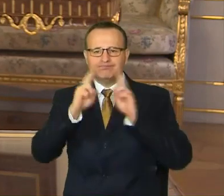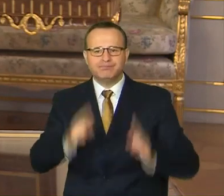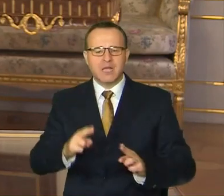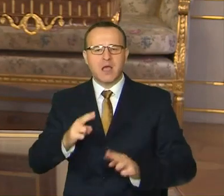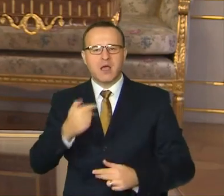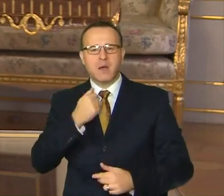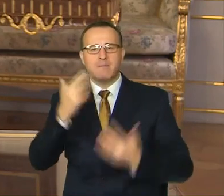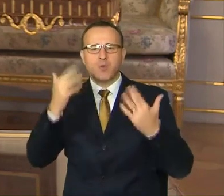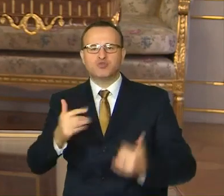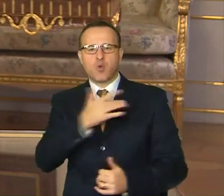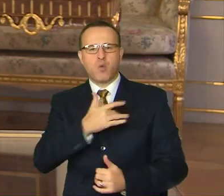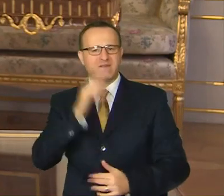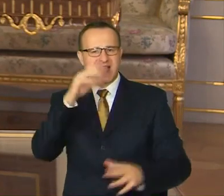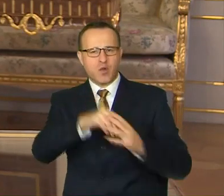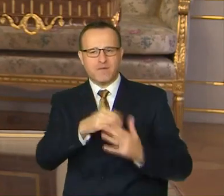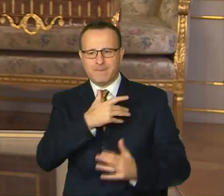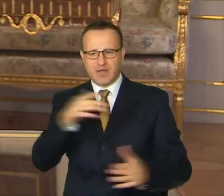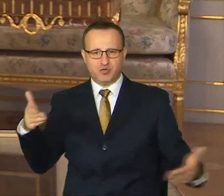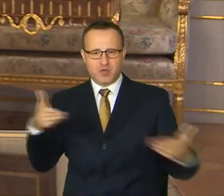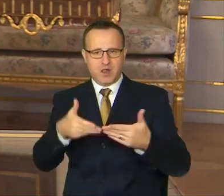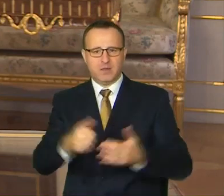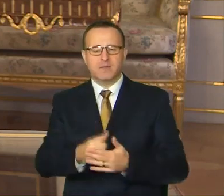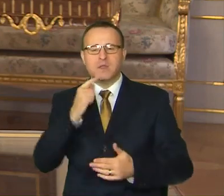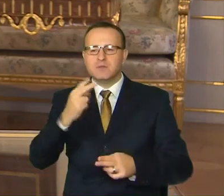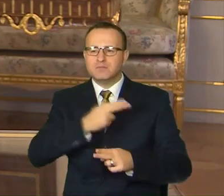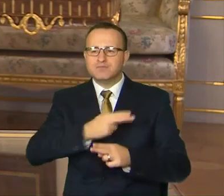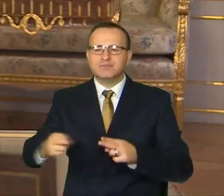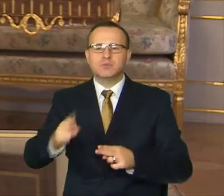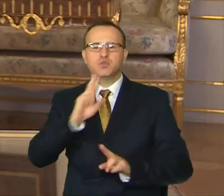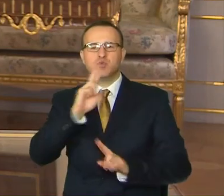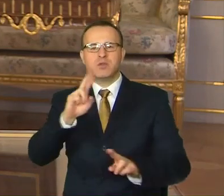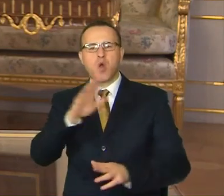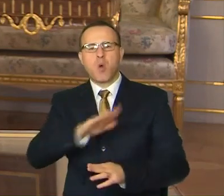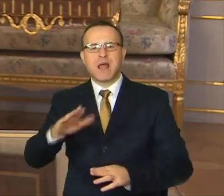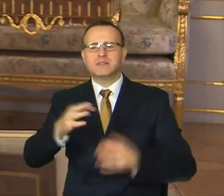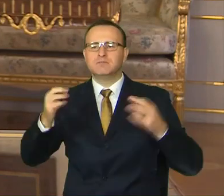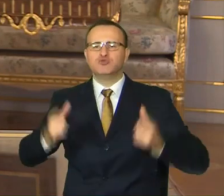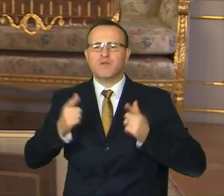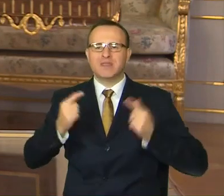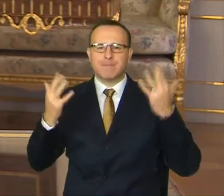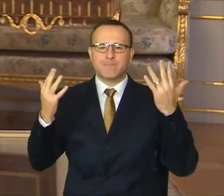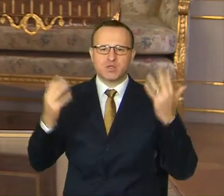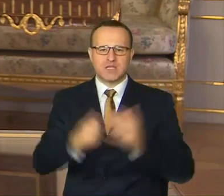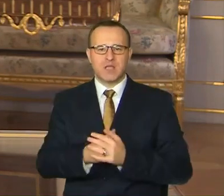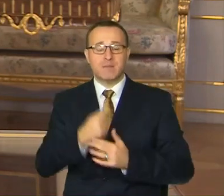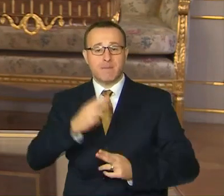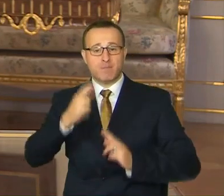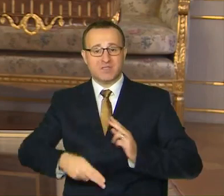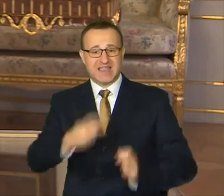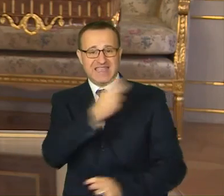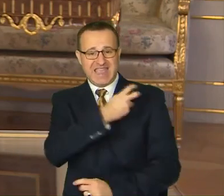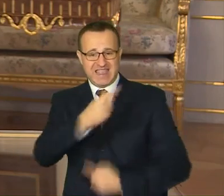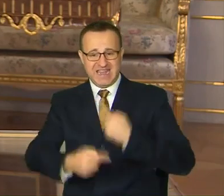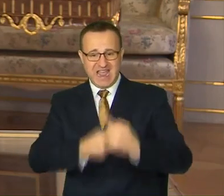Naplňme ambicioznými krokmi naše záväzky v oblasti klímy. Sme zrejme posledná generácia, ktorá môže urobiť